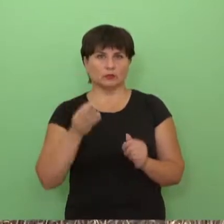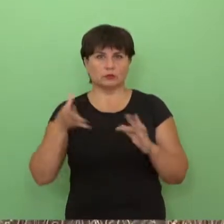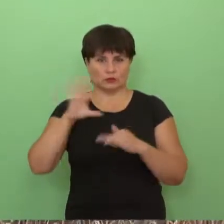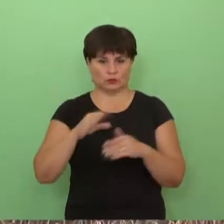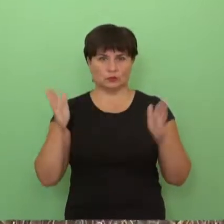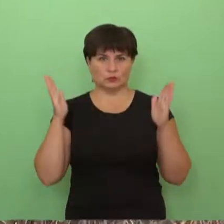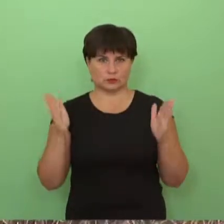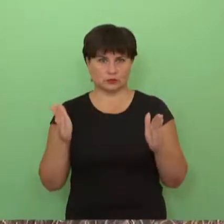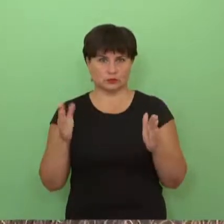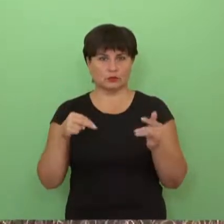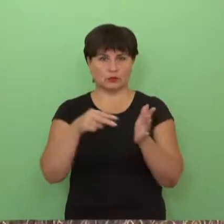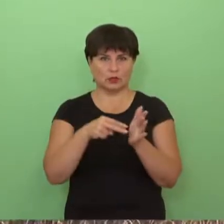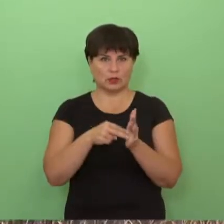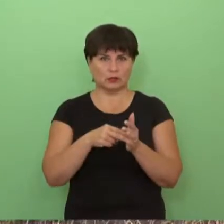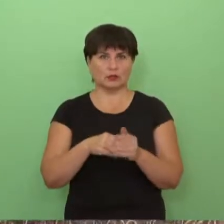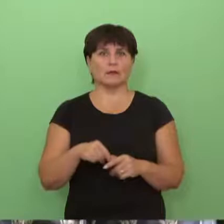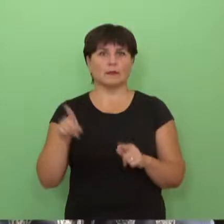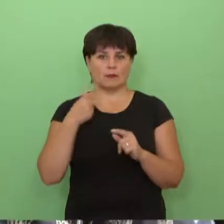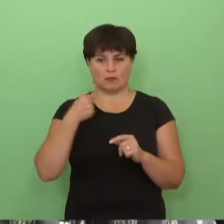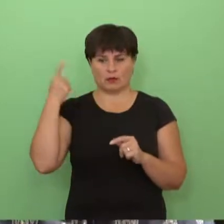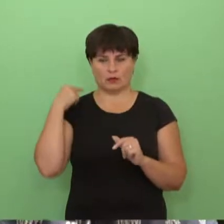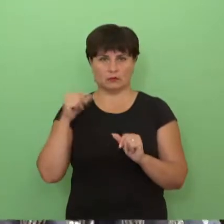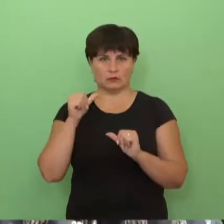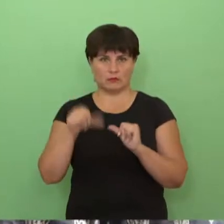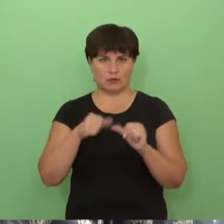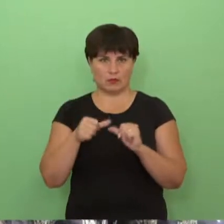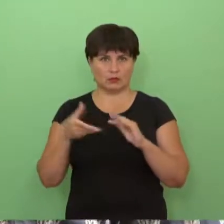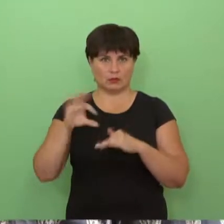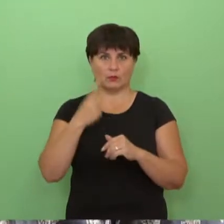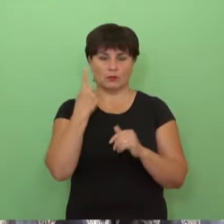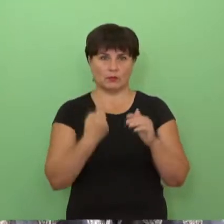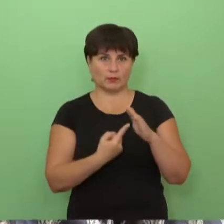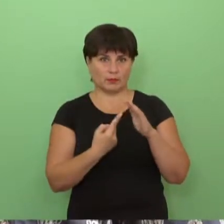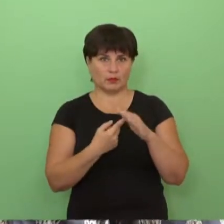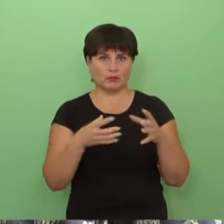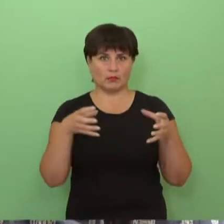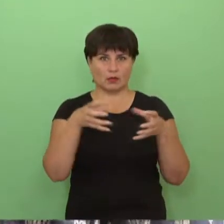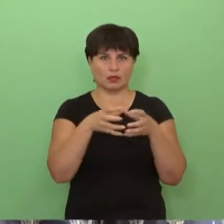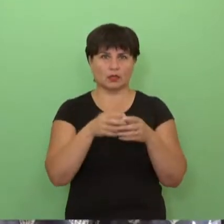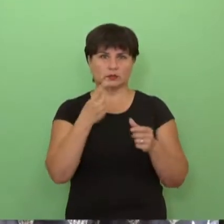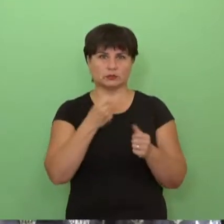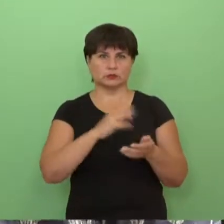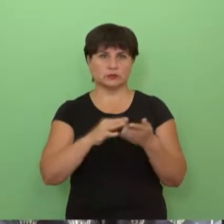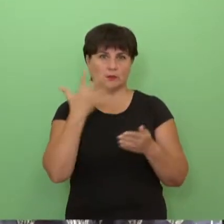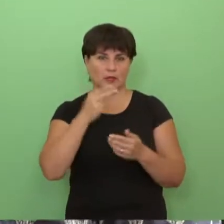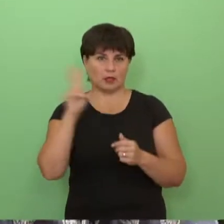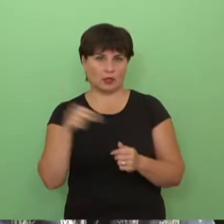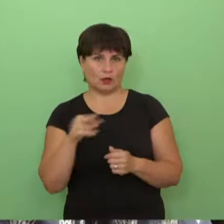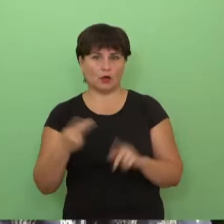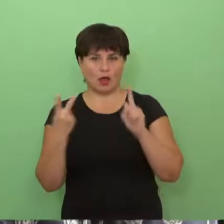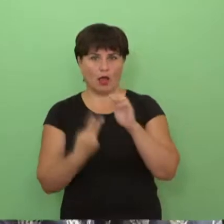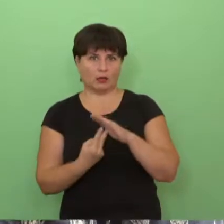praėjusiais metais, tai pirmos klasės apie 195 eurui, antras 190,